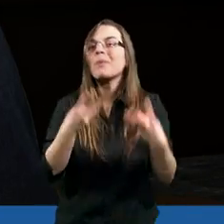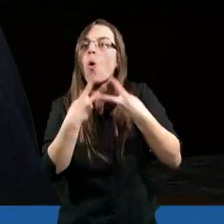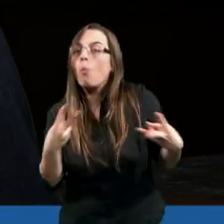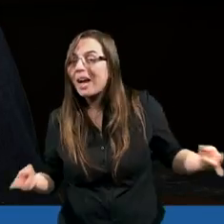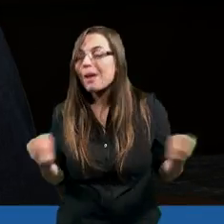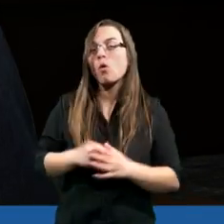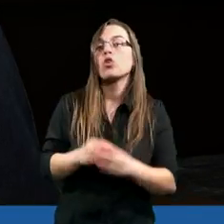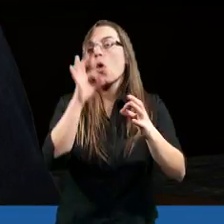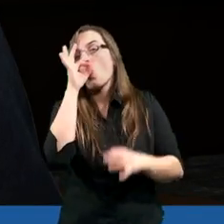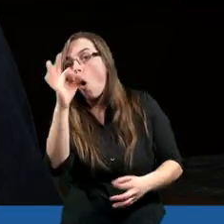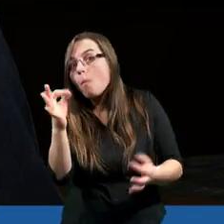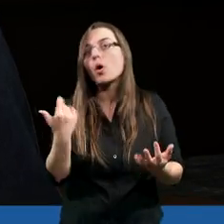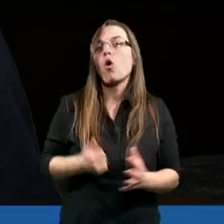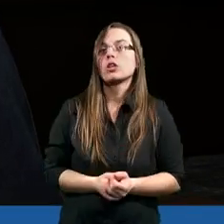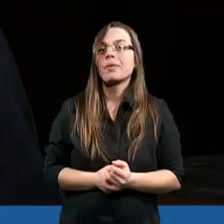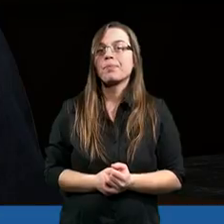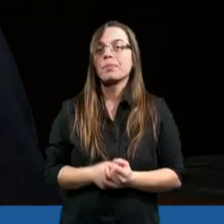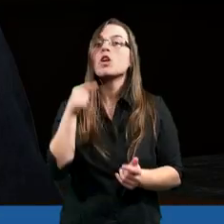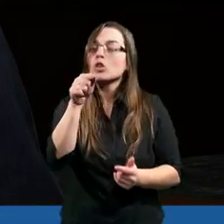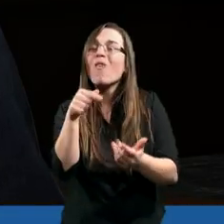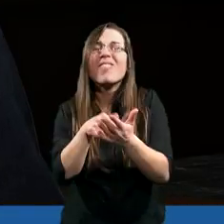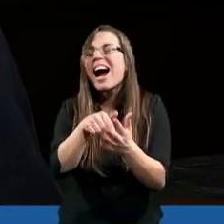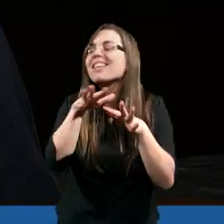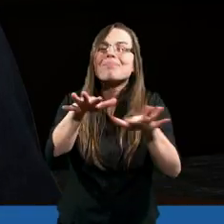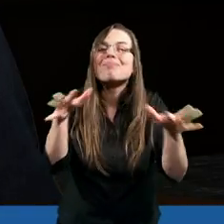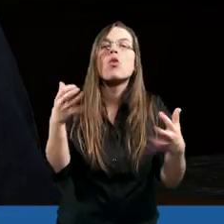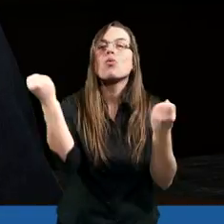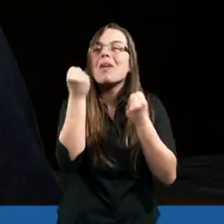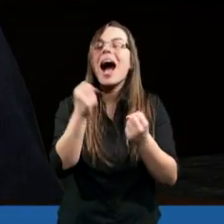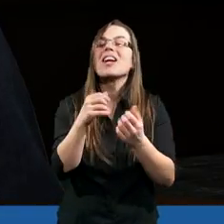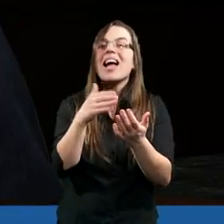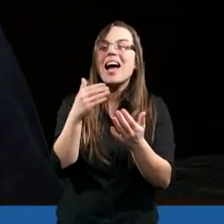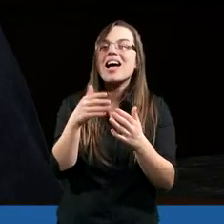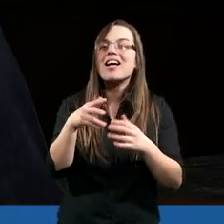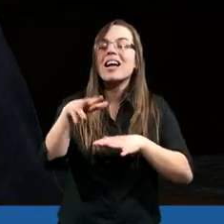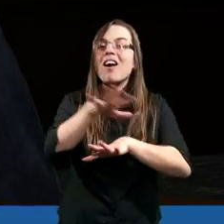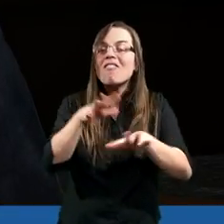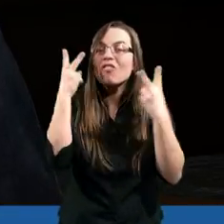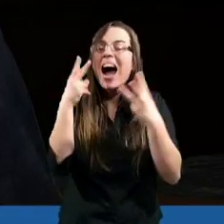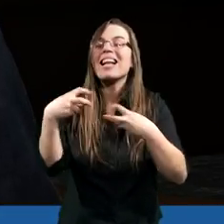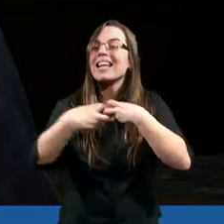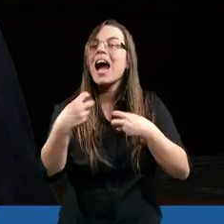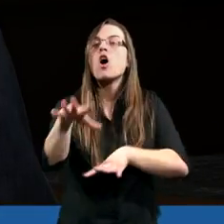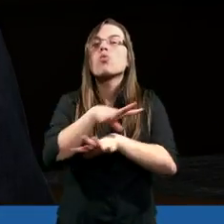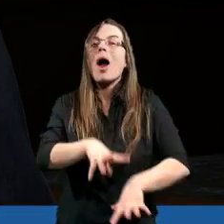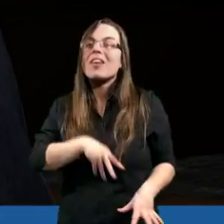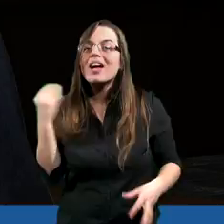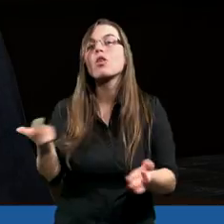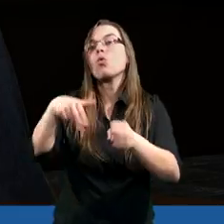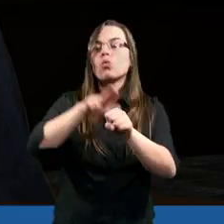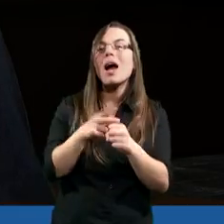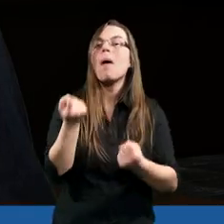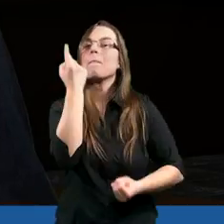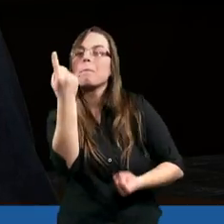uprzejmość, dobroć to są właśnie te atrybuty Ducha Świętego, które się